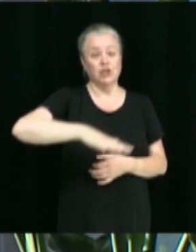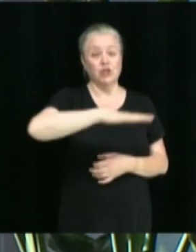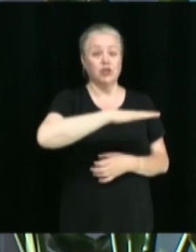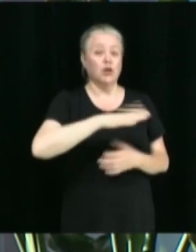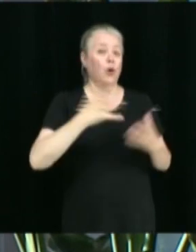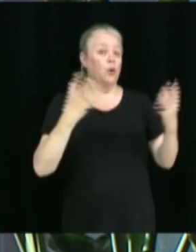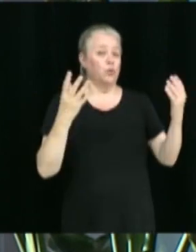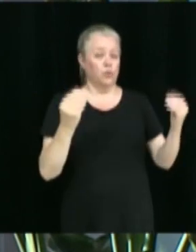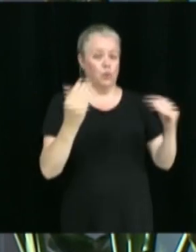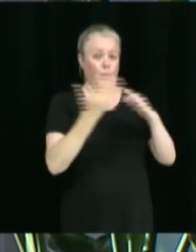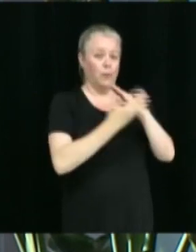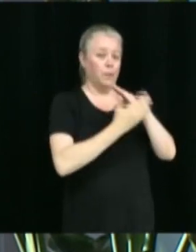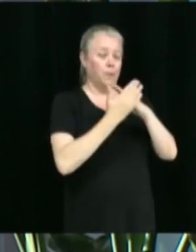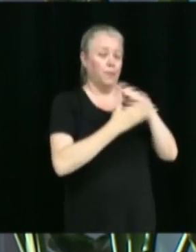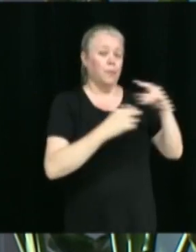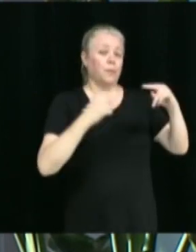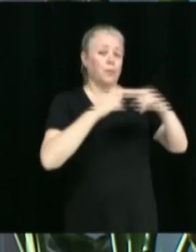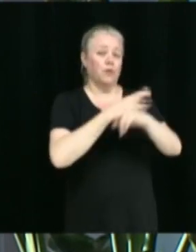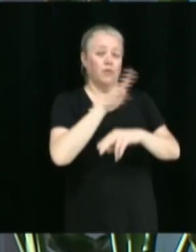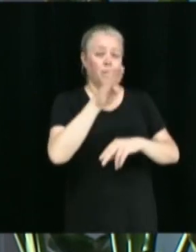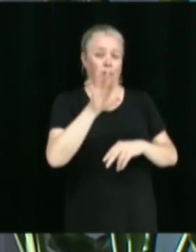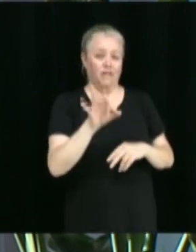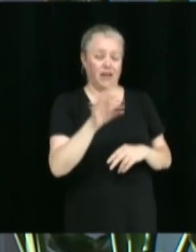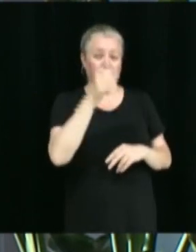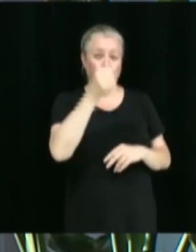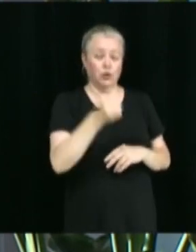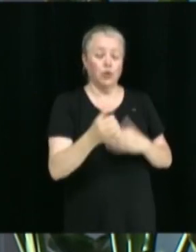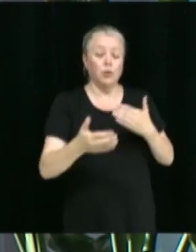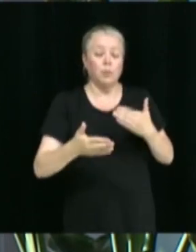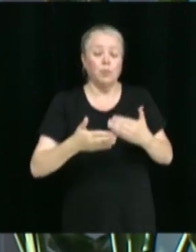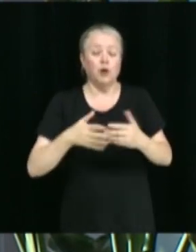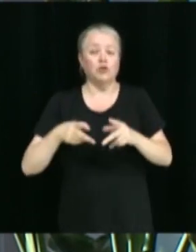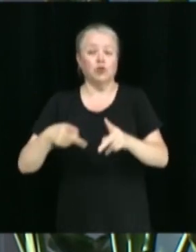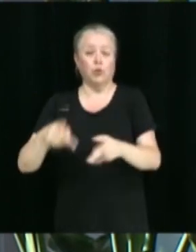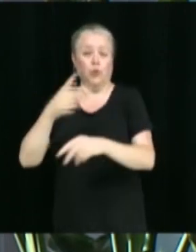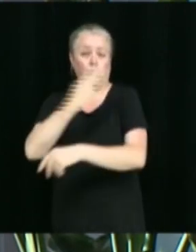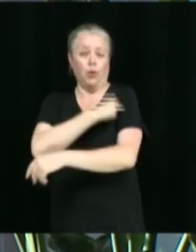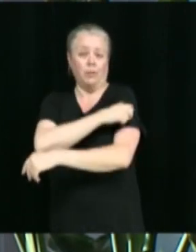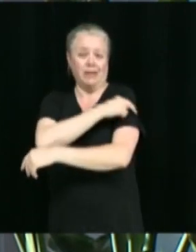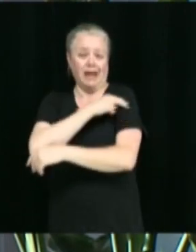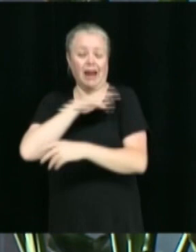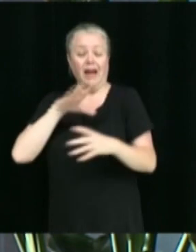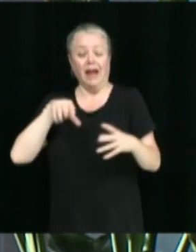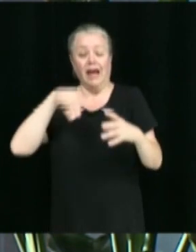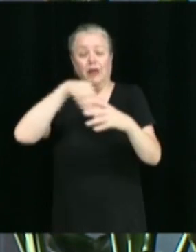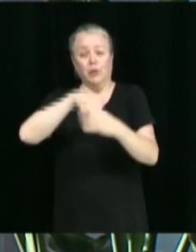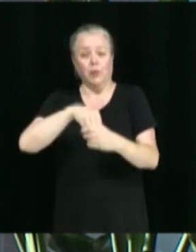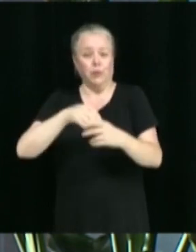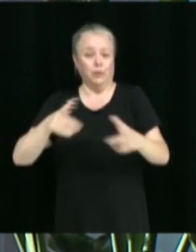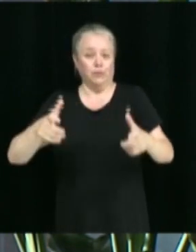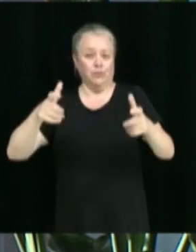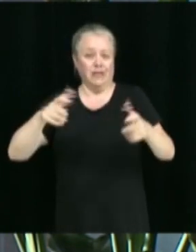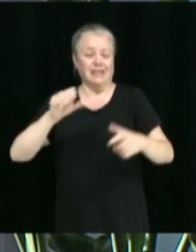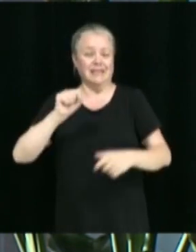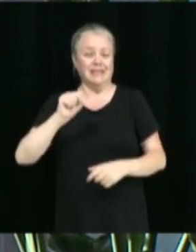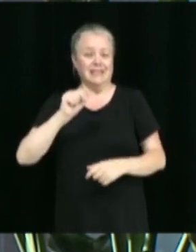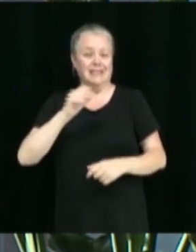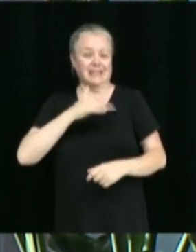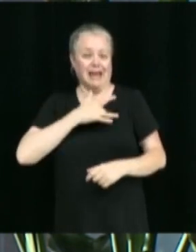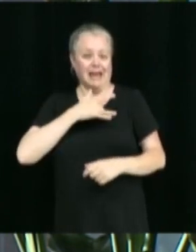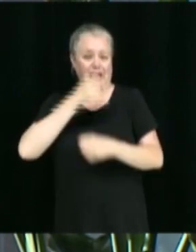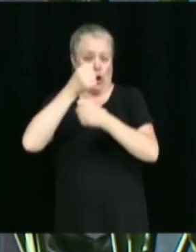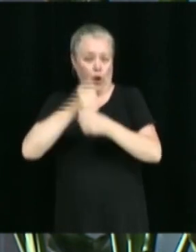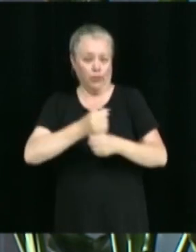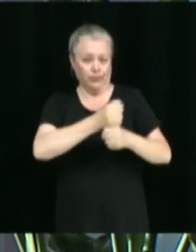le boulevard des Bois-Franc-Sud, près de la rue des hospitalières, incluant le complexe Sacré-Cœur. Il s'agit de supprimer une classe d